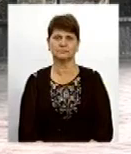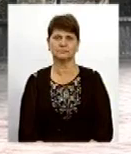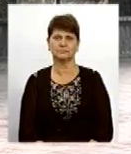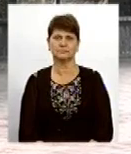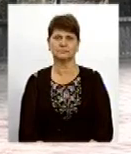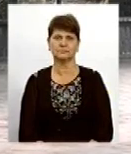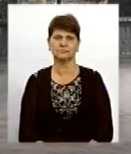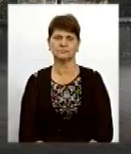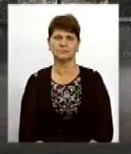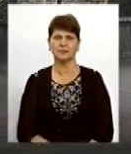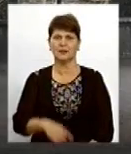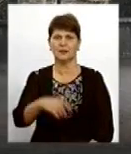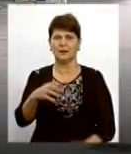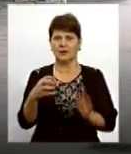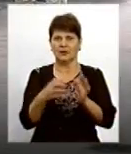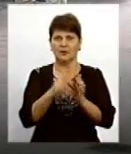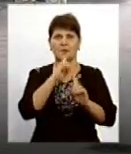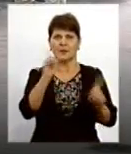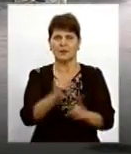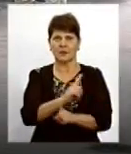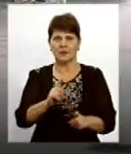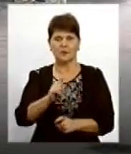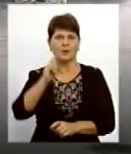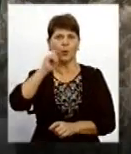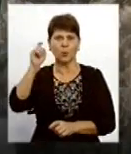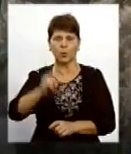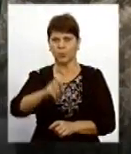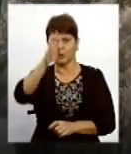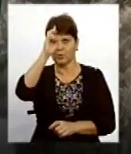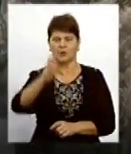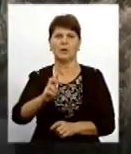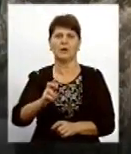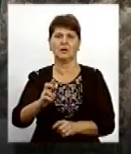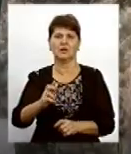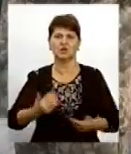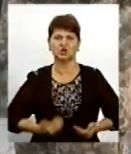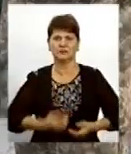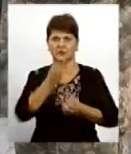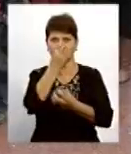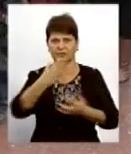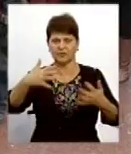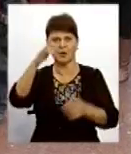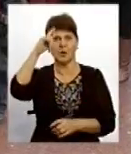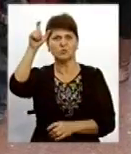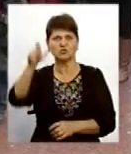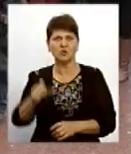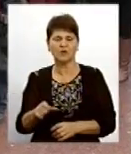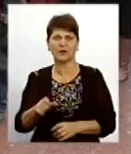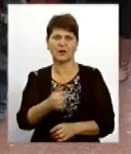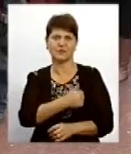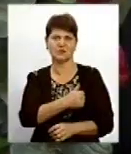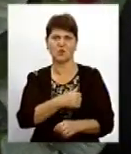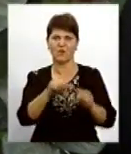Гімн України у супроводі духових інструментів, живі квіти, вінки та чоловіки у військовій формі. Так